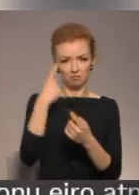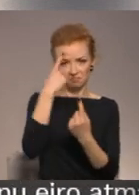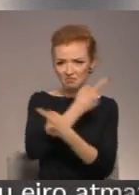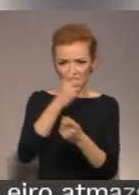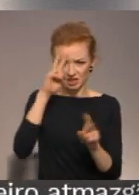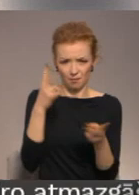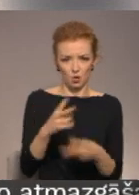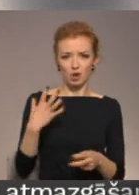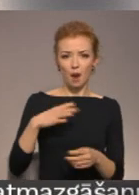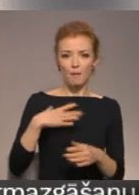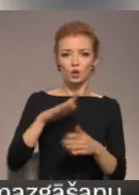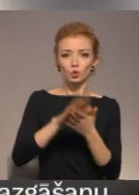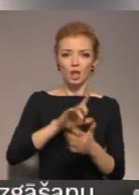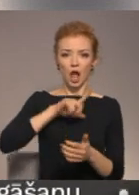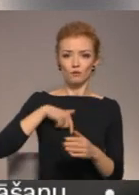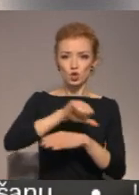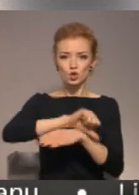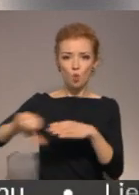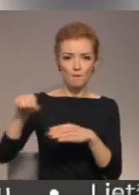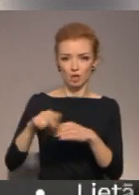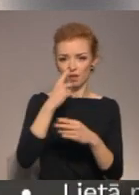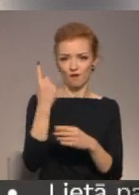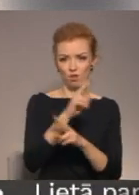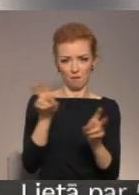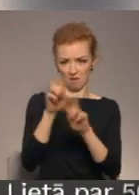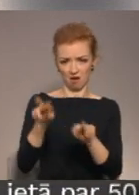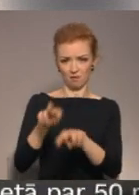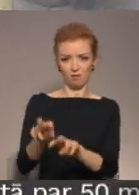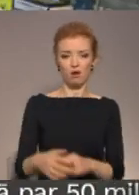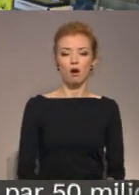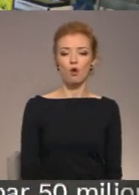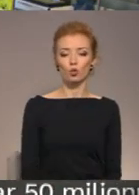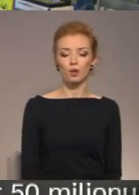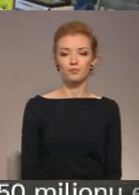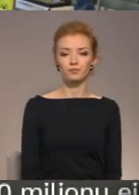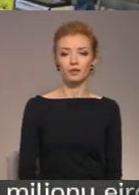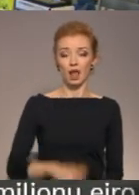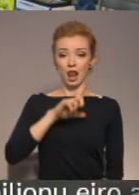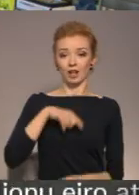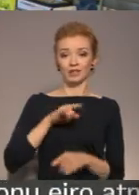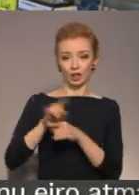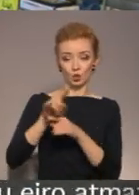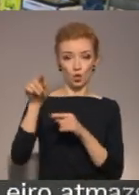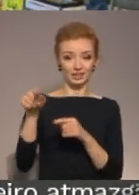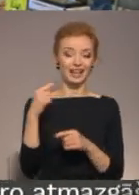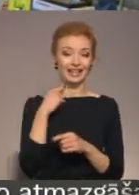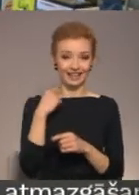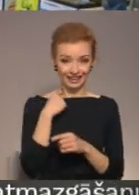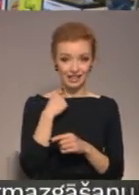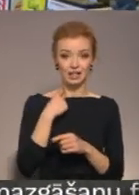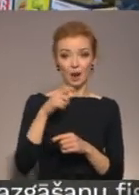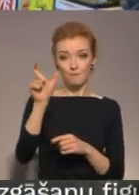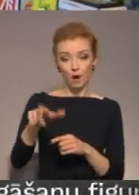Latvijā uz robežas nevien nepārbaud un temetam seko ājīkīnca. Starptautiskajā lidostā Rīga ielidojušiem